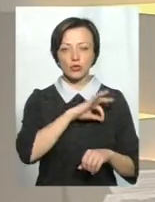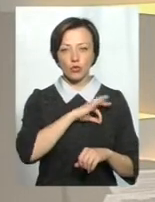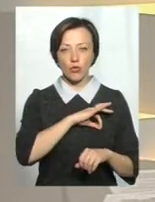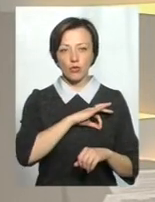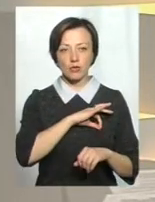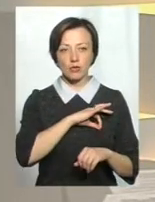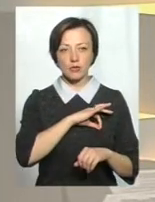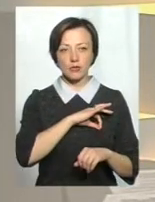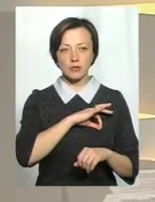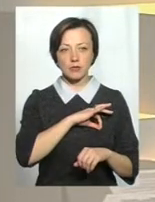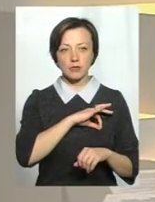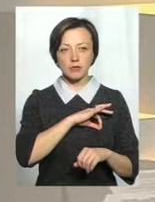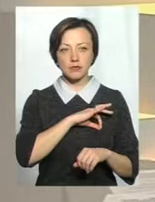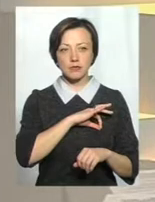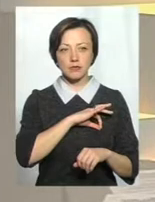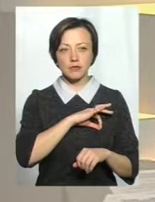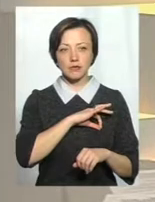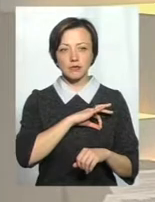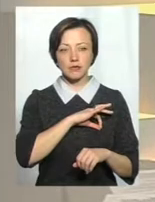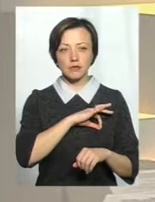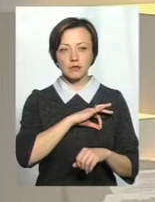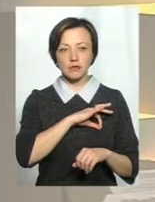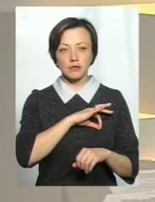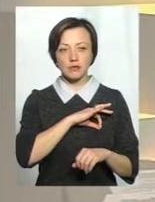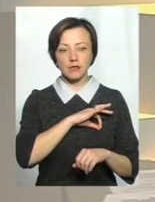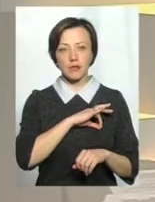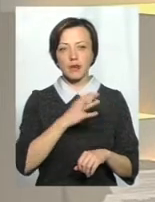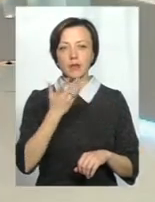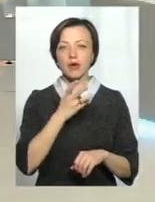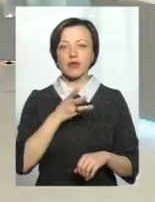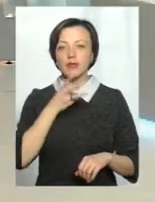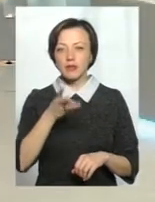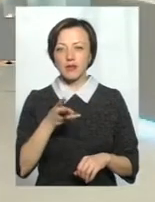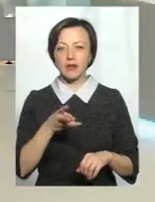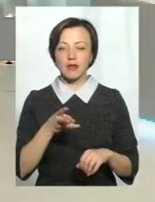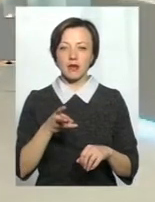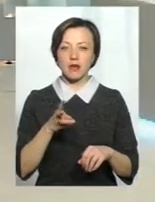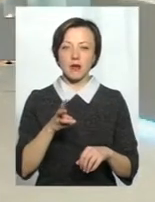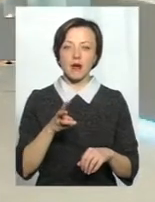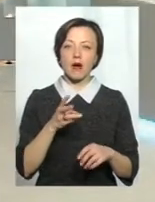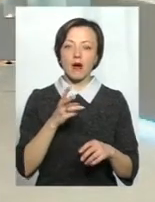під час тих самих токсикозів і навіть загрозі викиння?